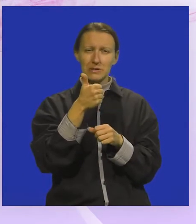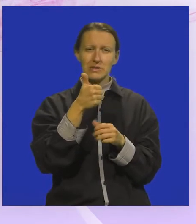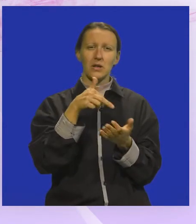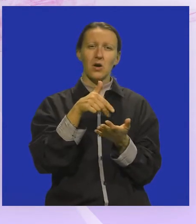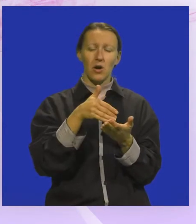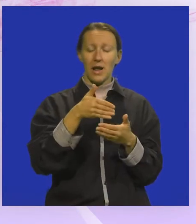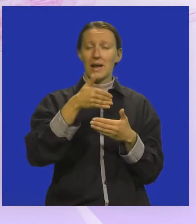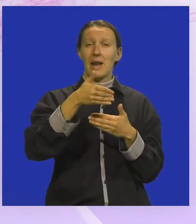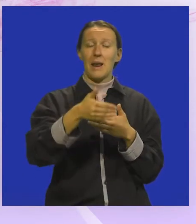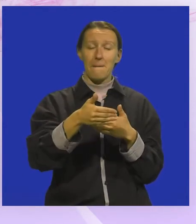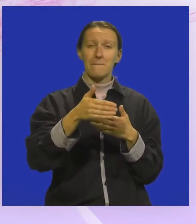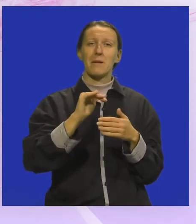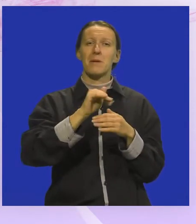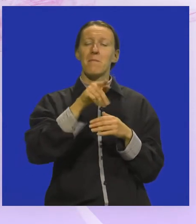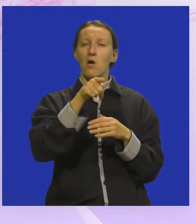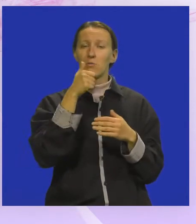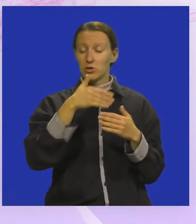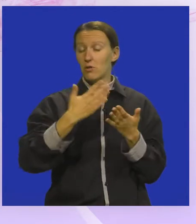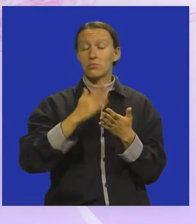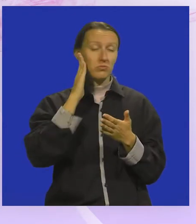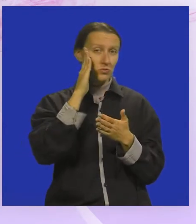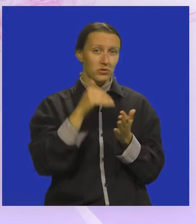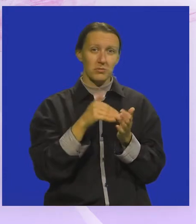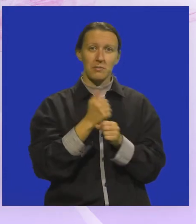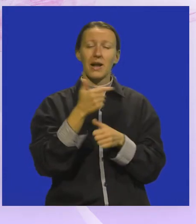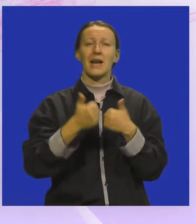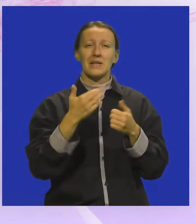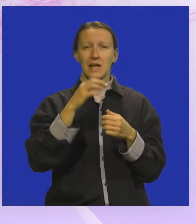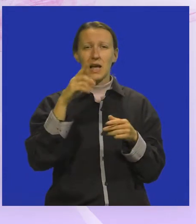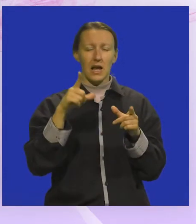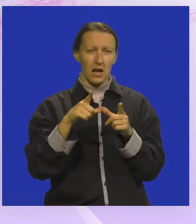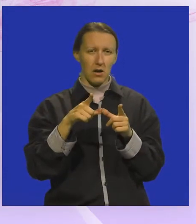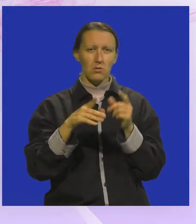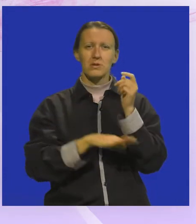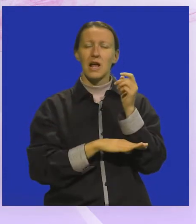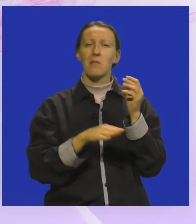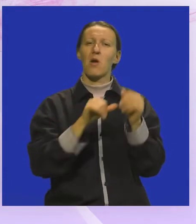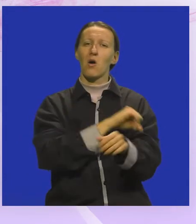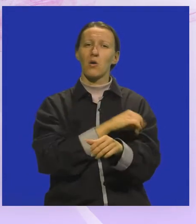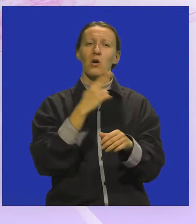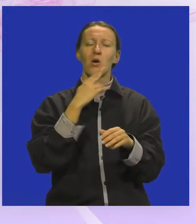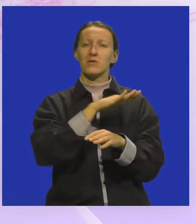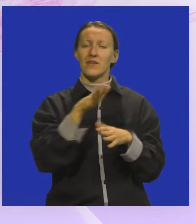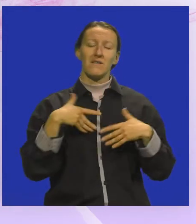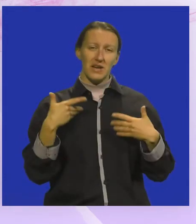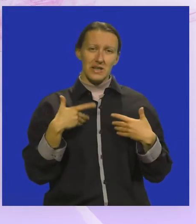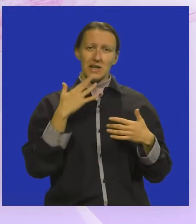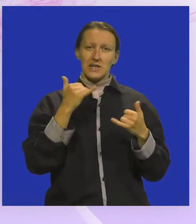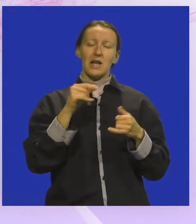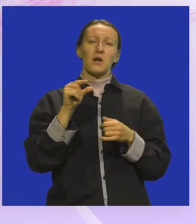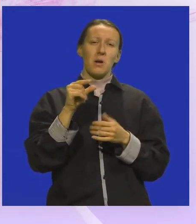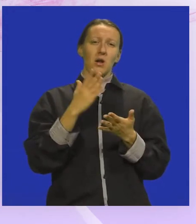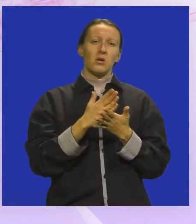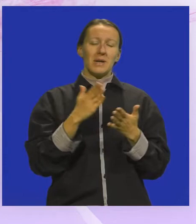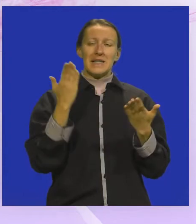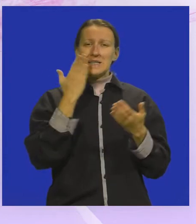korak naprijed prema onome što slijedi, a to je naticanje za Evropsko stablo godine, kojom se svi veselimo i sada malo će